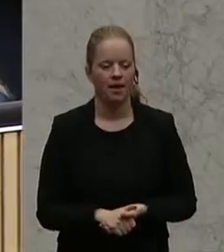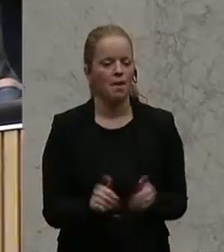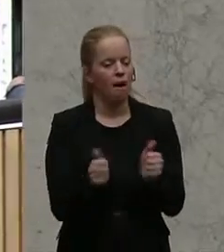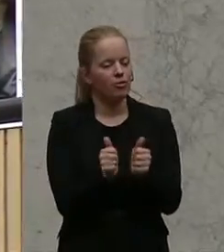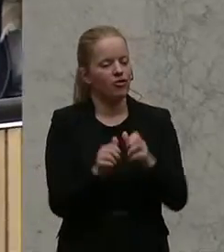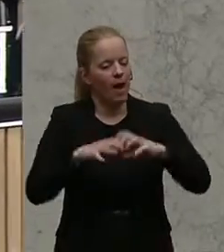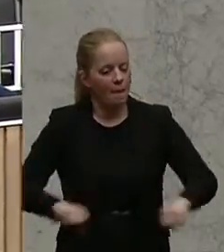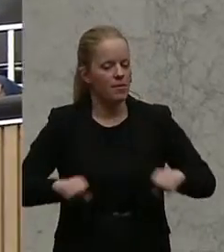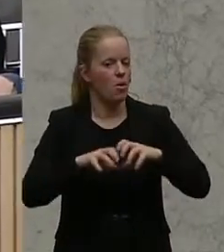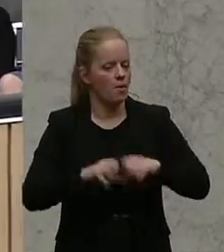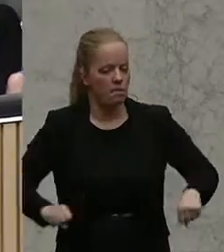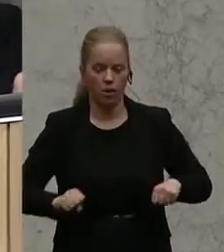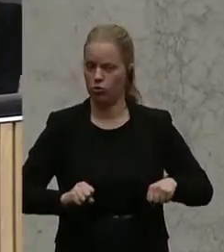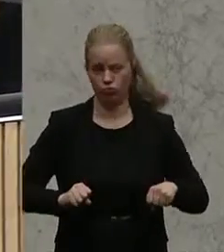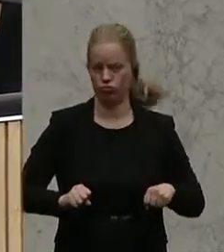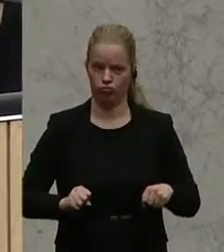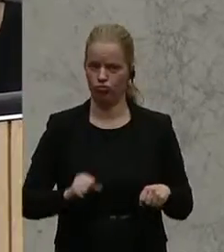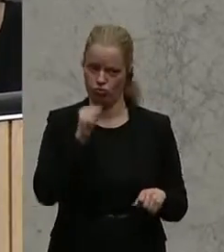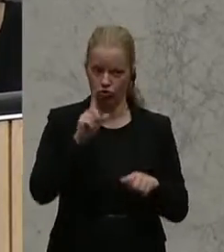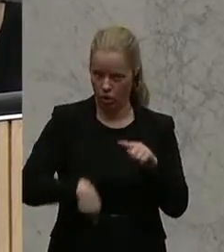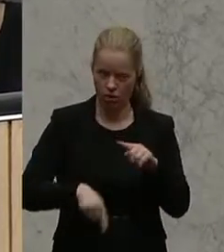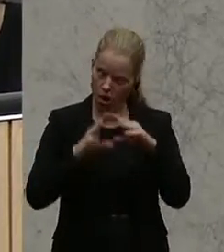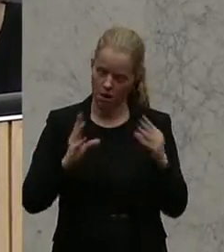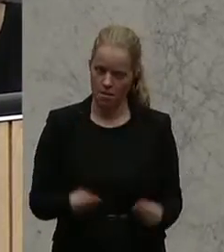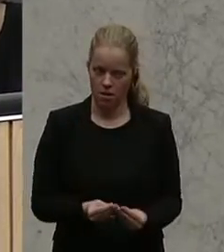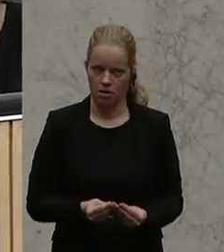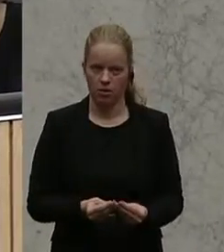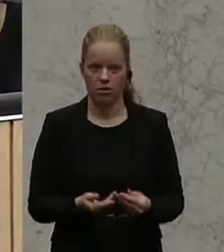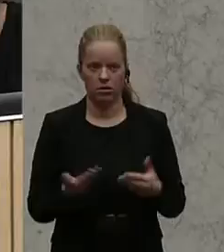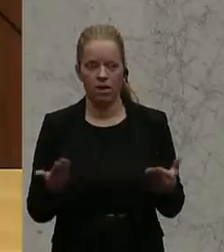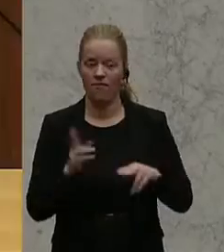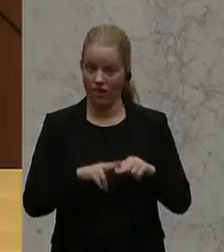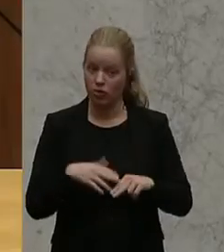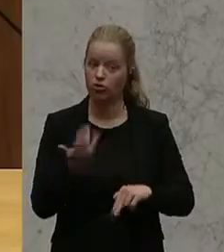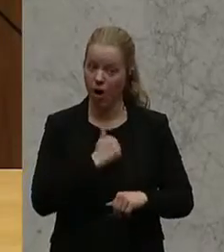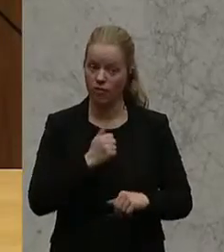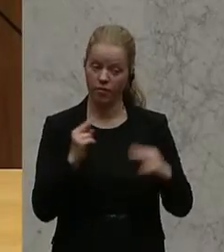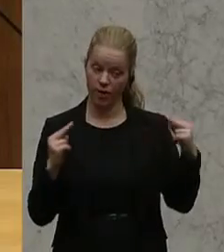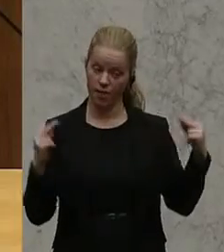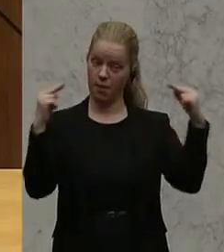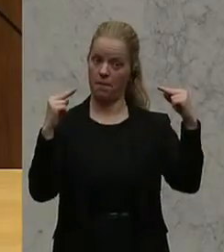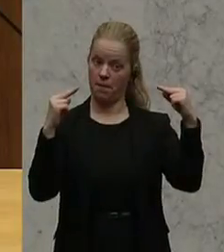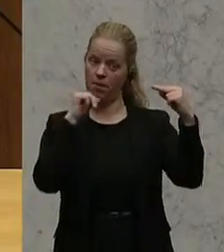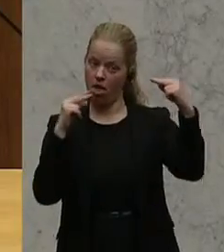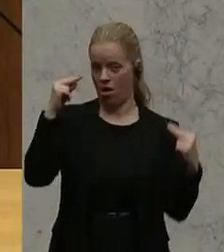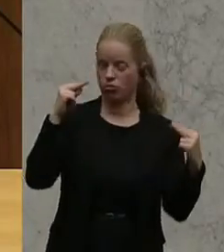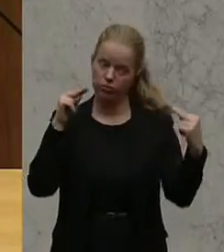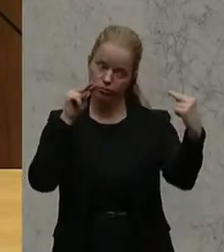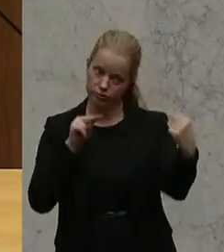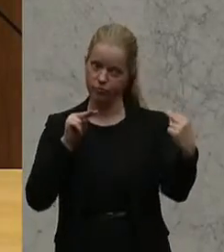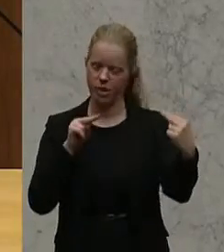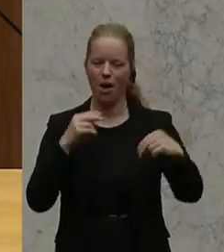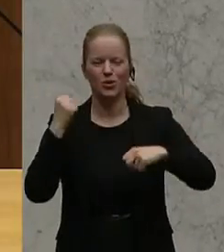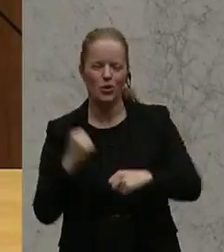Partnerschaftsabkommen sind ja per se nichts Schlechtes, vor allem wenn es auf Augenhöhe passiert. Dennoch ist